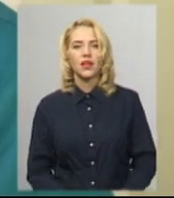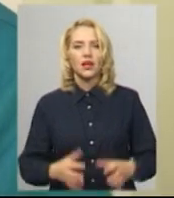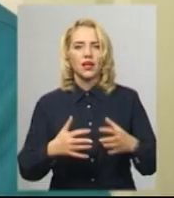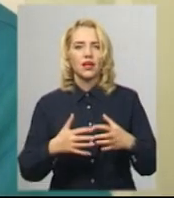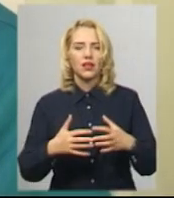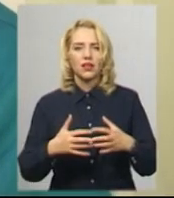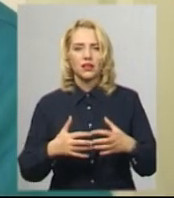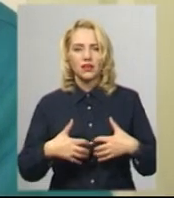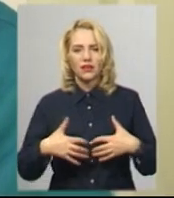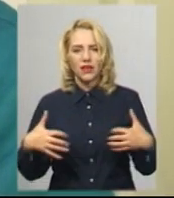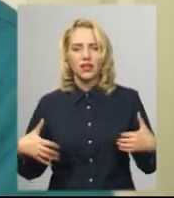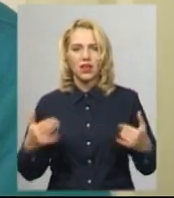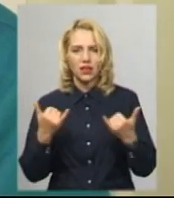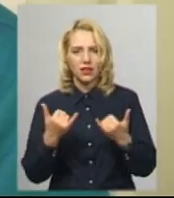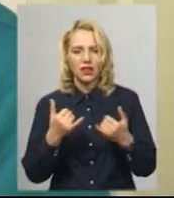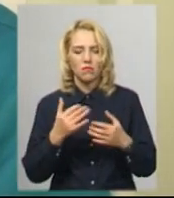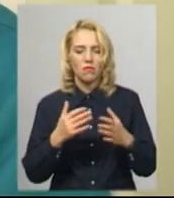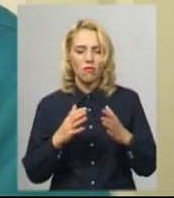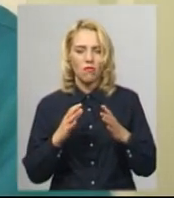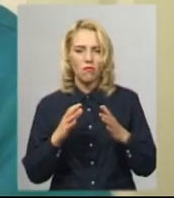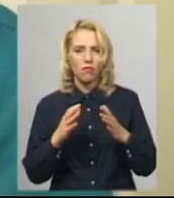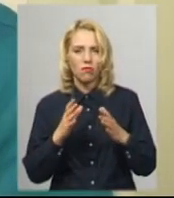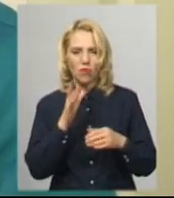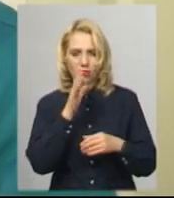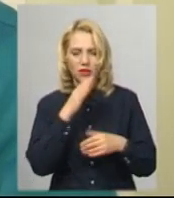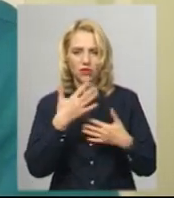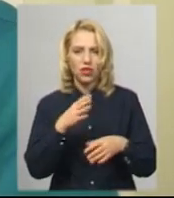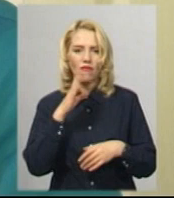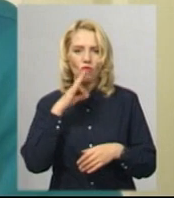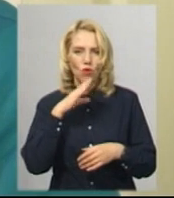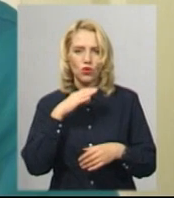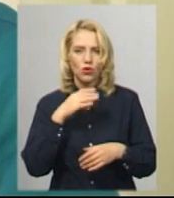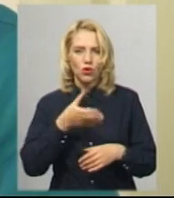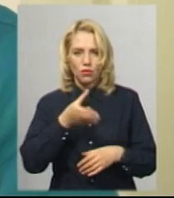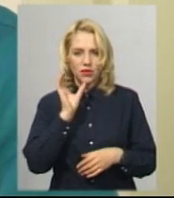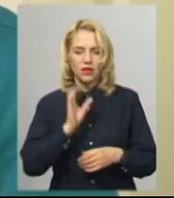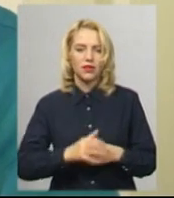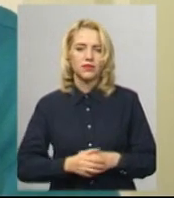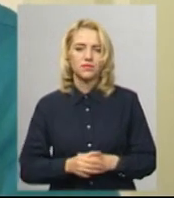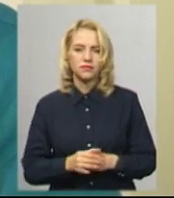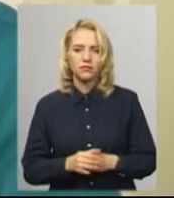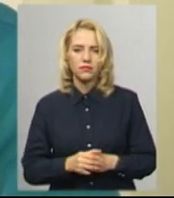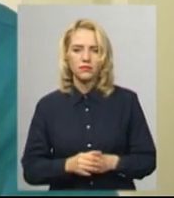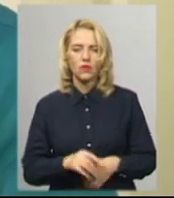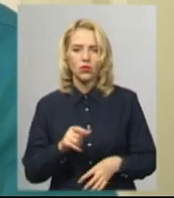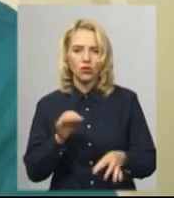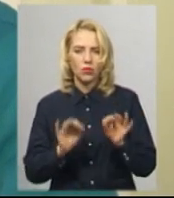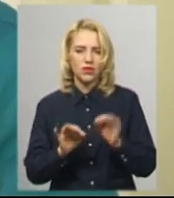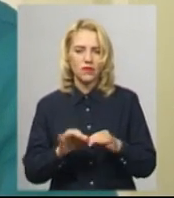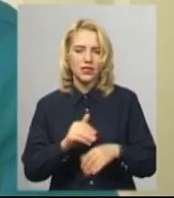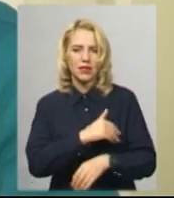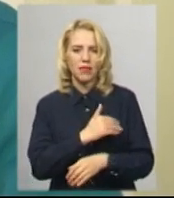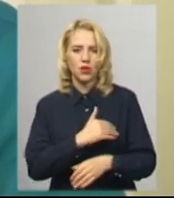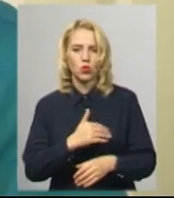на даний момент сьогодні почала хоча б споживати вже воду, на цьому в неї нормалізувалась температура